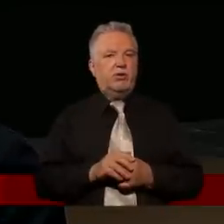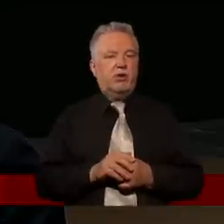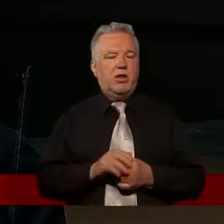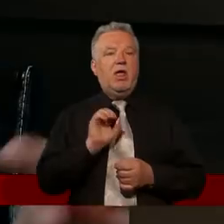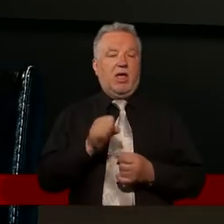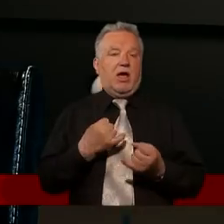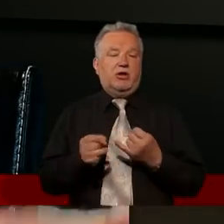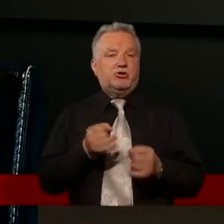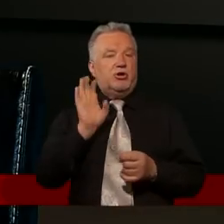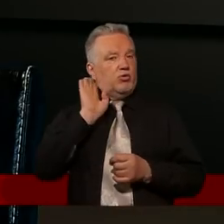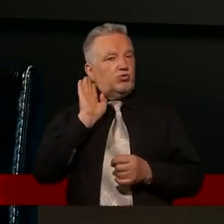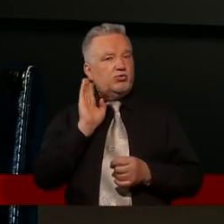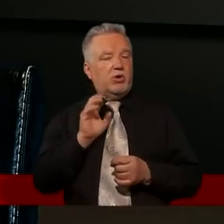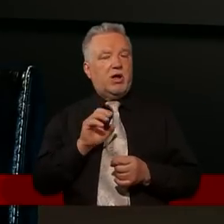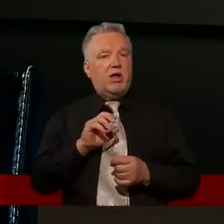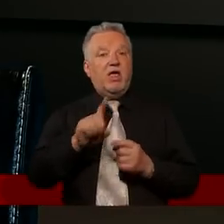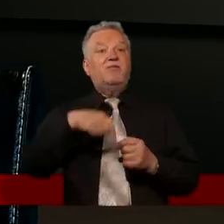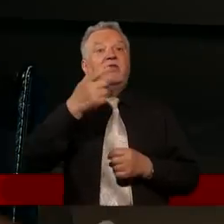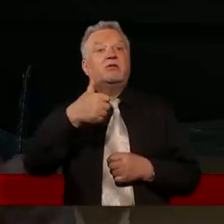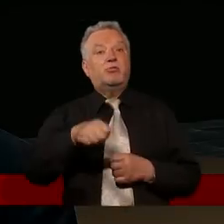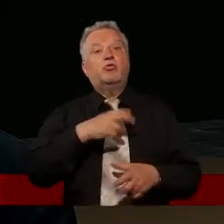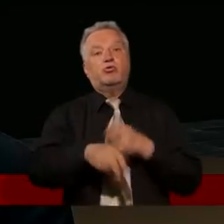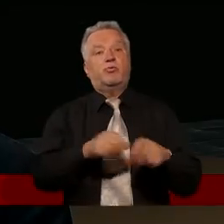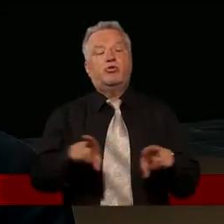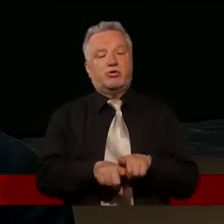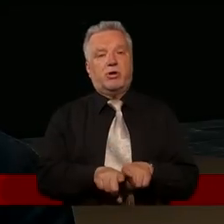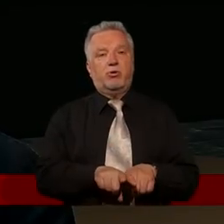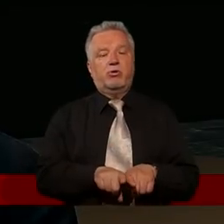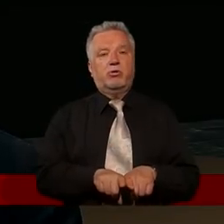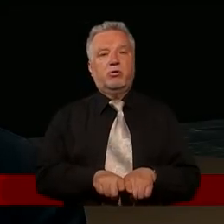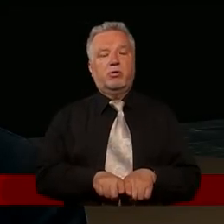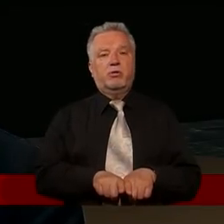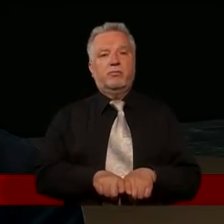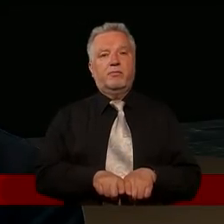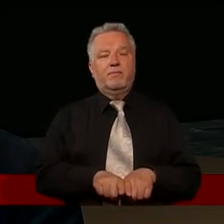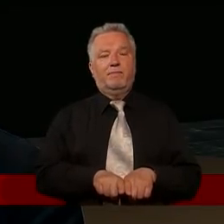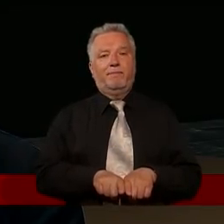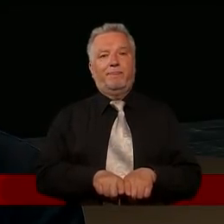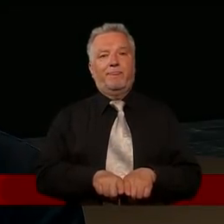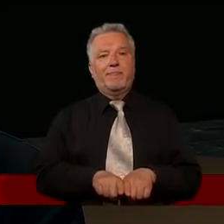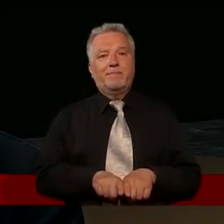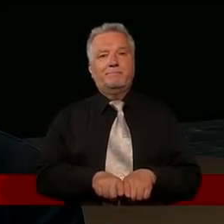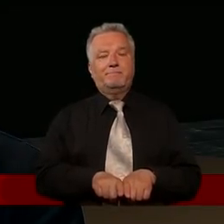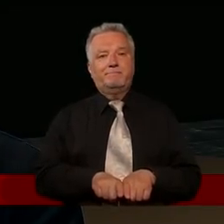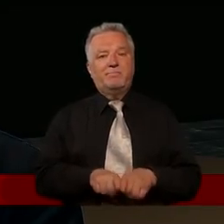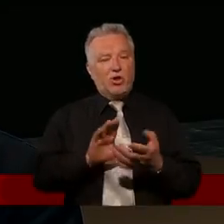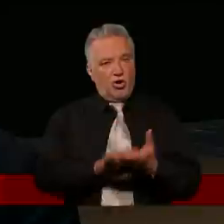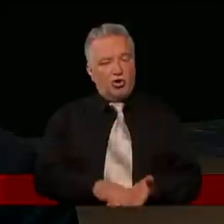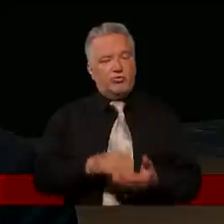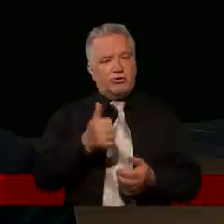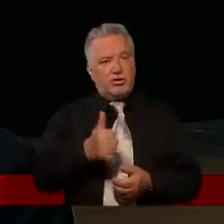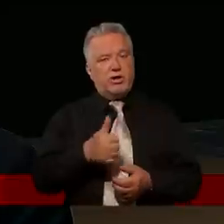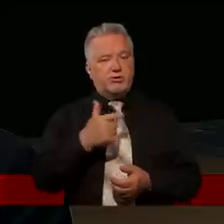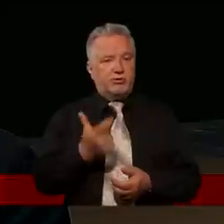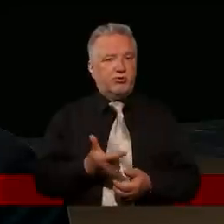idziesz dalej. Ale za tydzień zrobi to samo. Ale właśnie o tym, do tego zmierzam, że odpuszcza mu się